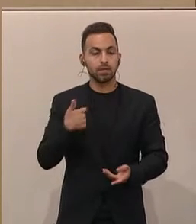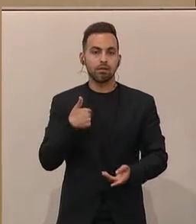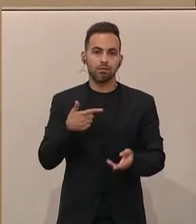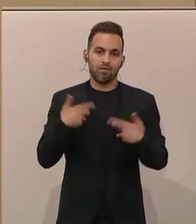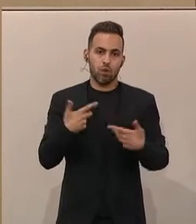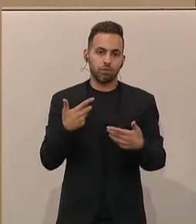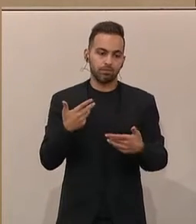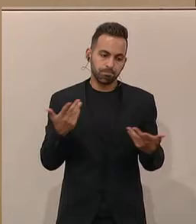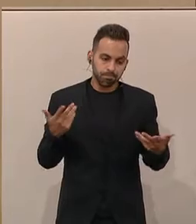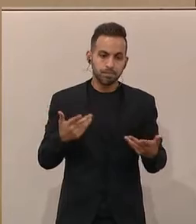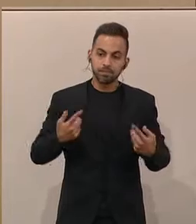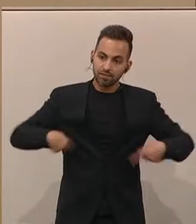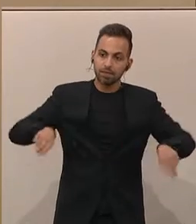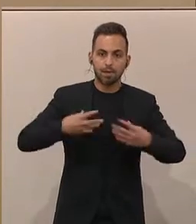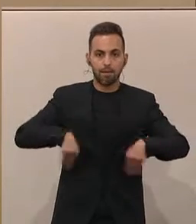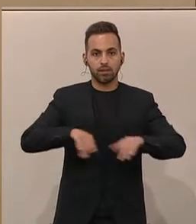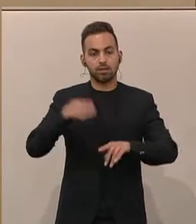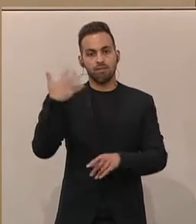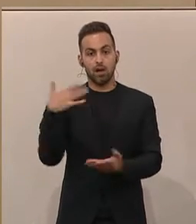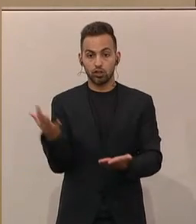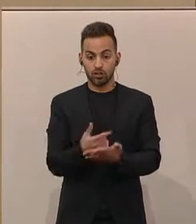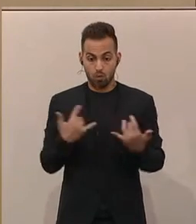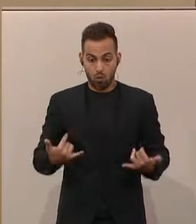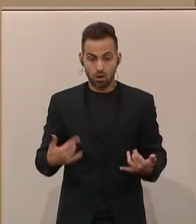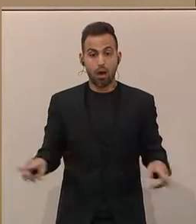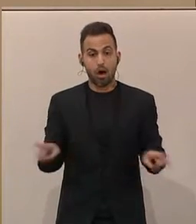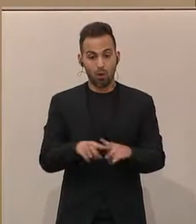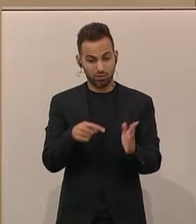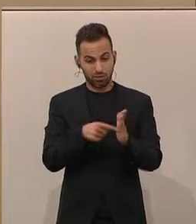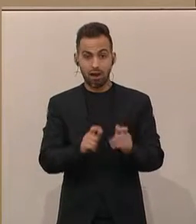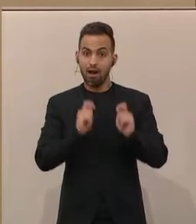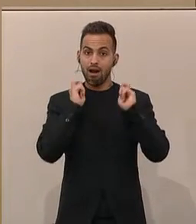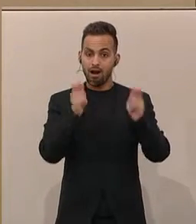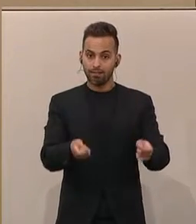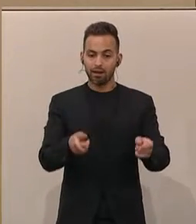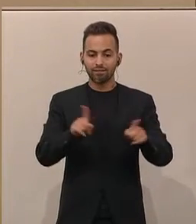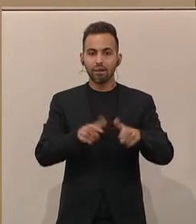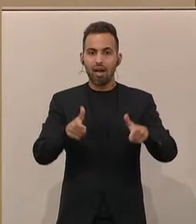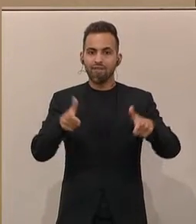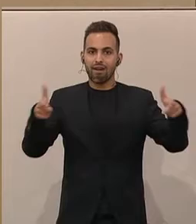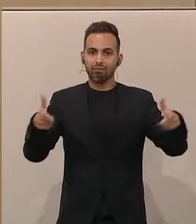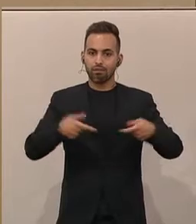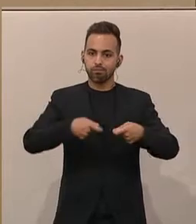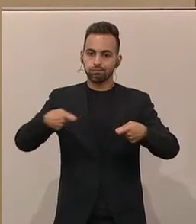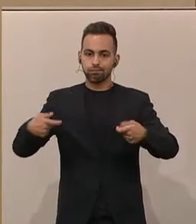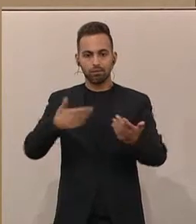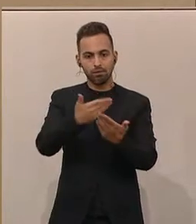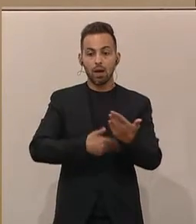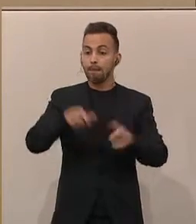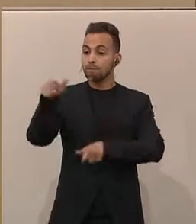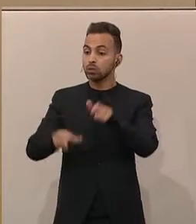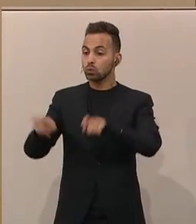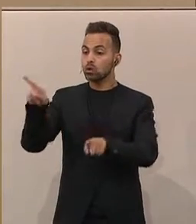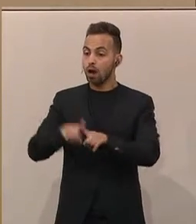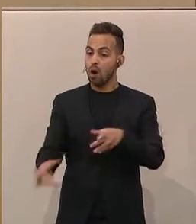sehr, dass wir es gemeinsam geschafft haben, auch heuer wieder diesen Antrag sozusagen zu erweitern, dass jetzt auch Personen